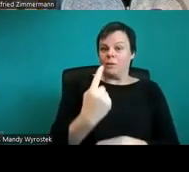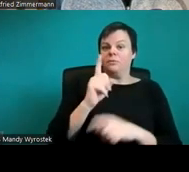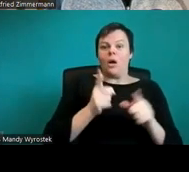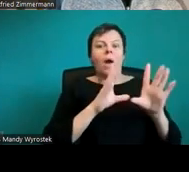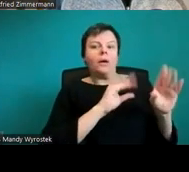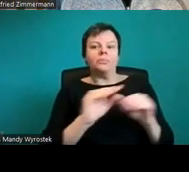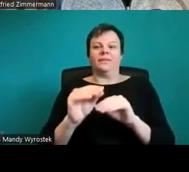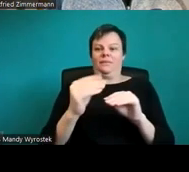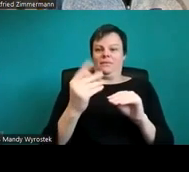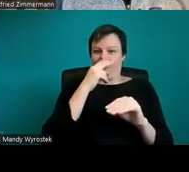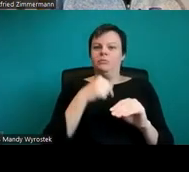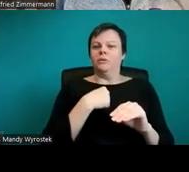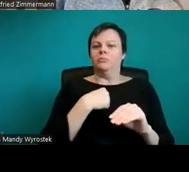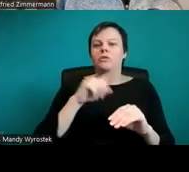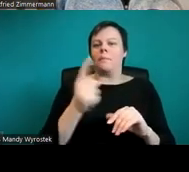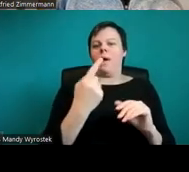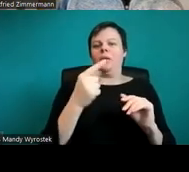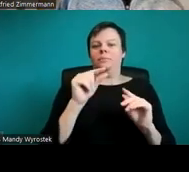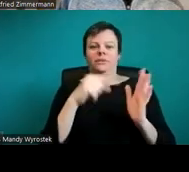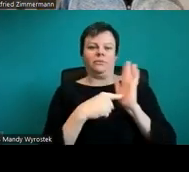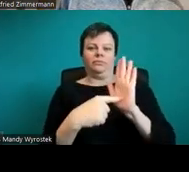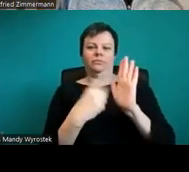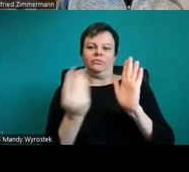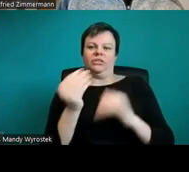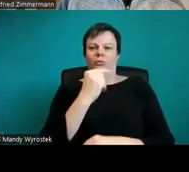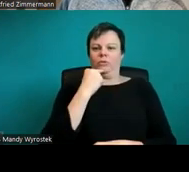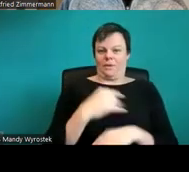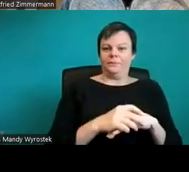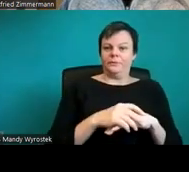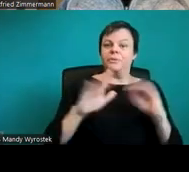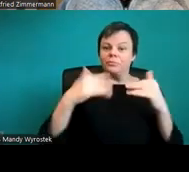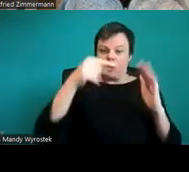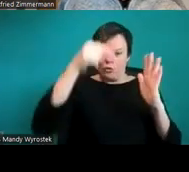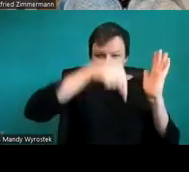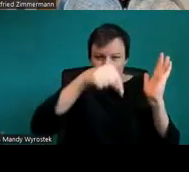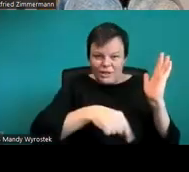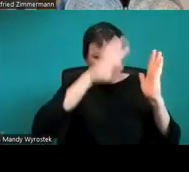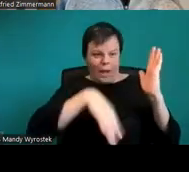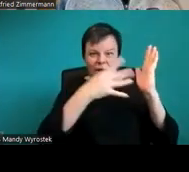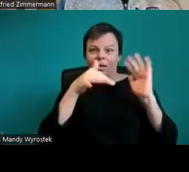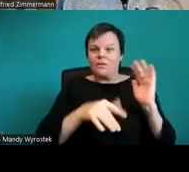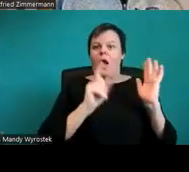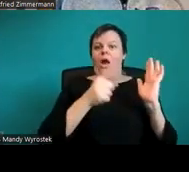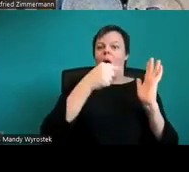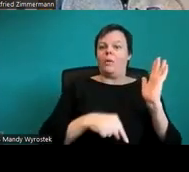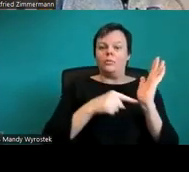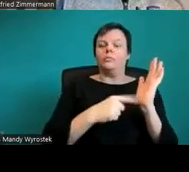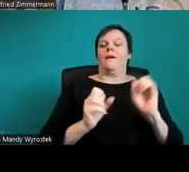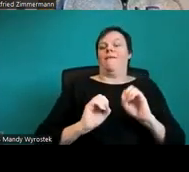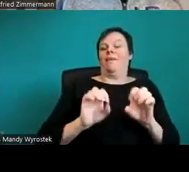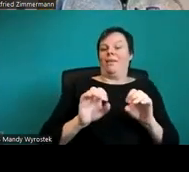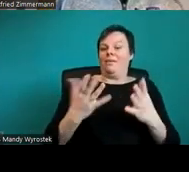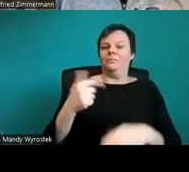Dann gibt es noch weiter unten auch eine Tabelle, wo erklärt wird, dass PowerPoint schon manches von uns übernimmt.